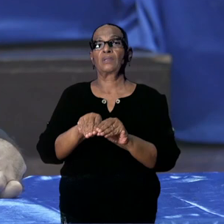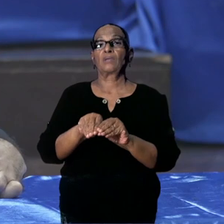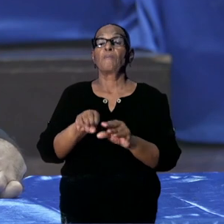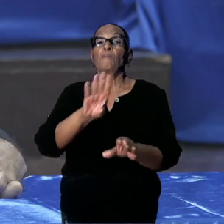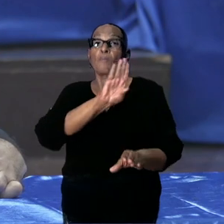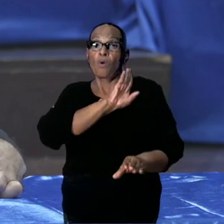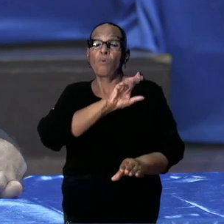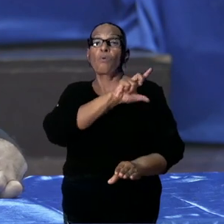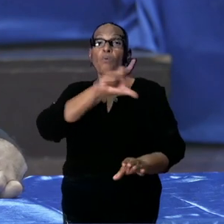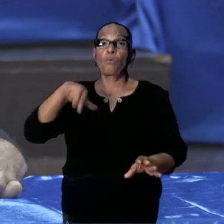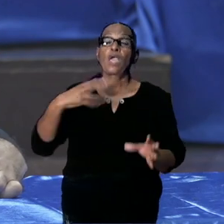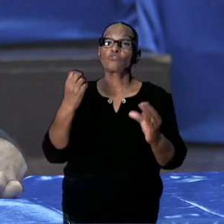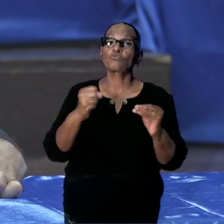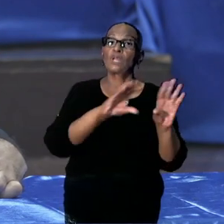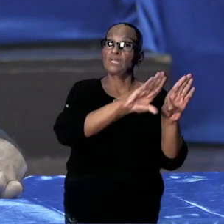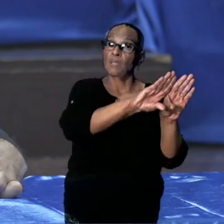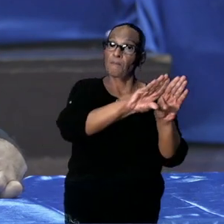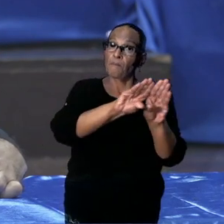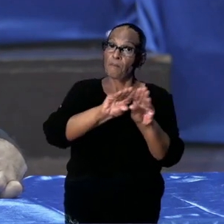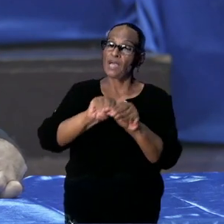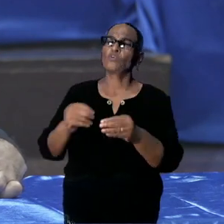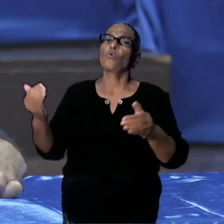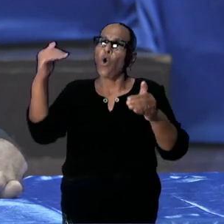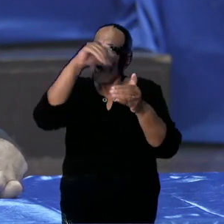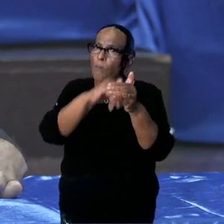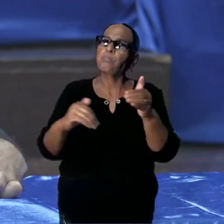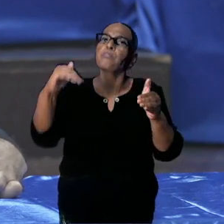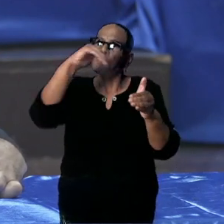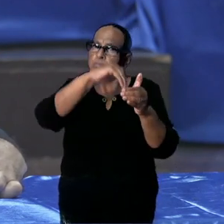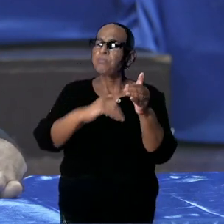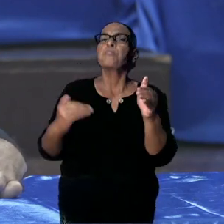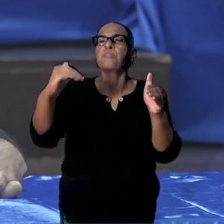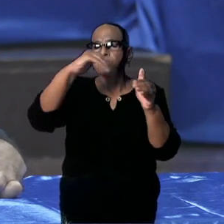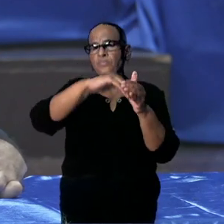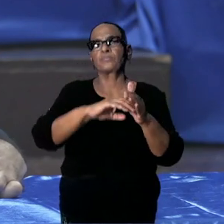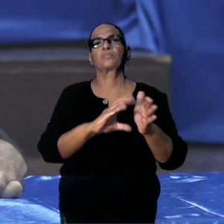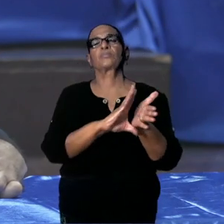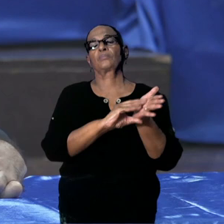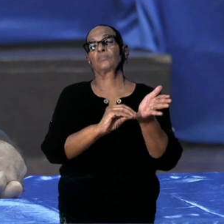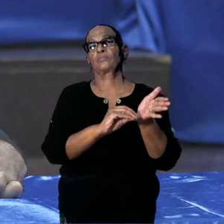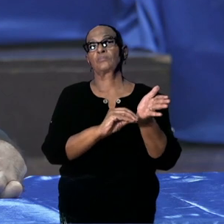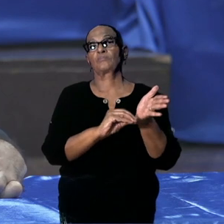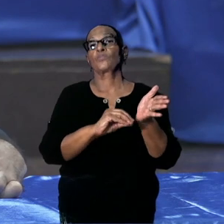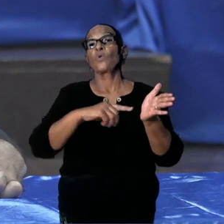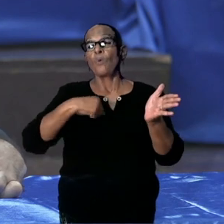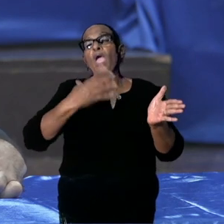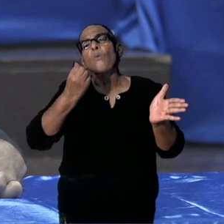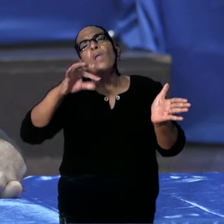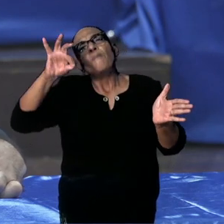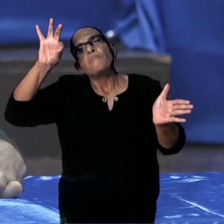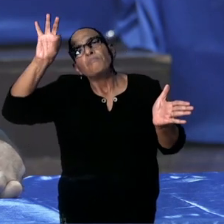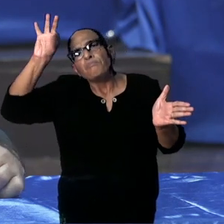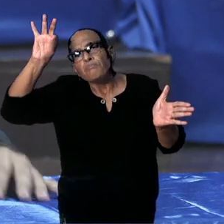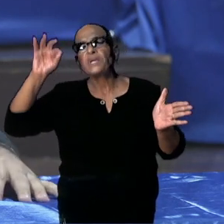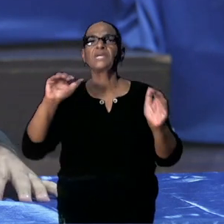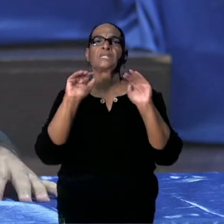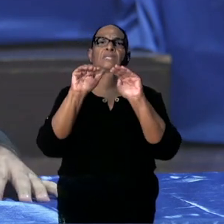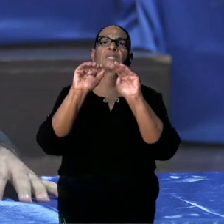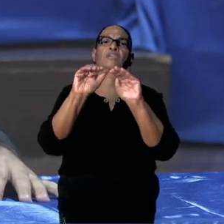zullen wij de maatregelen ook uploaden. Dus inderdaad werken we steeds naar verbetering van onze